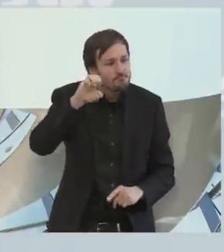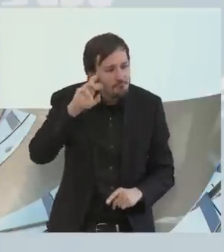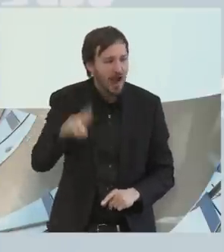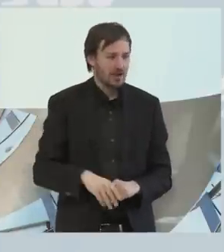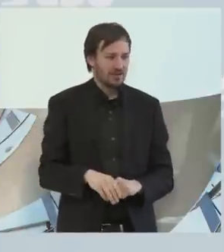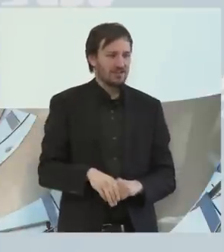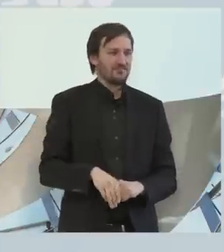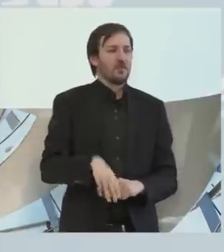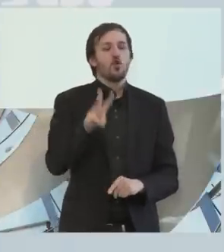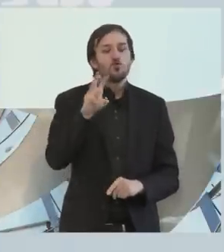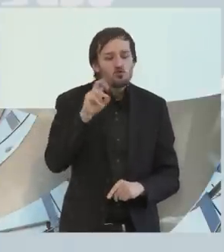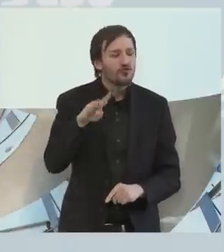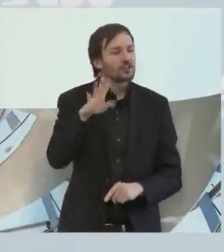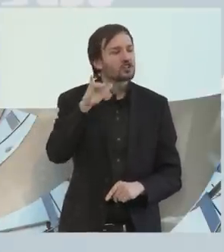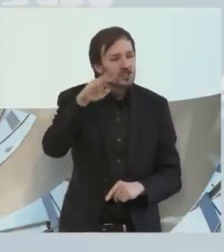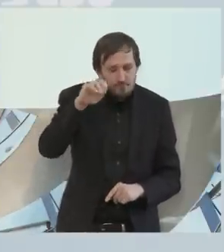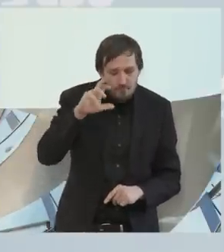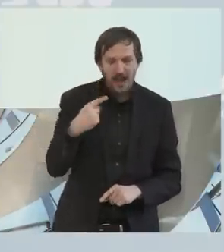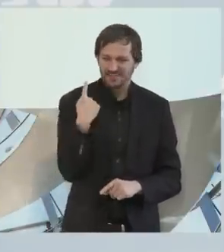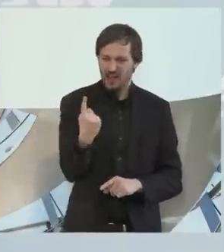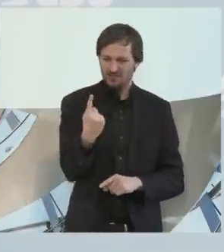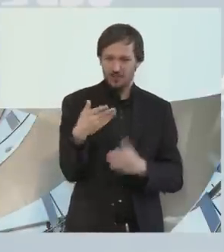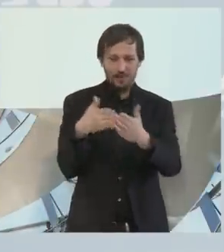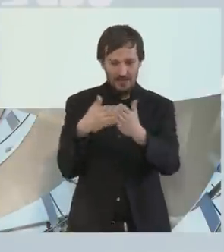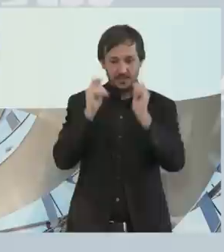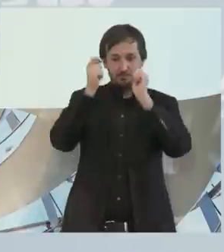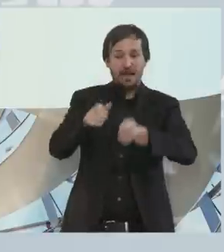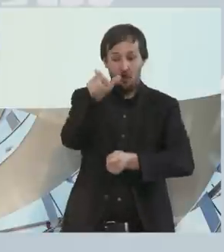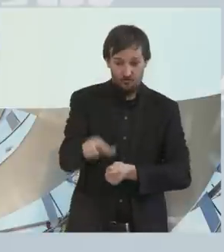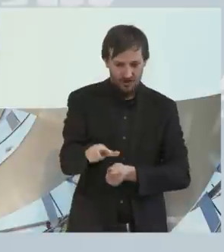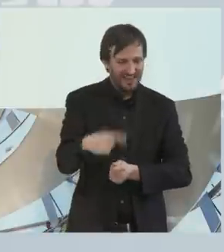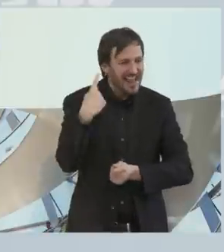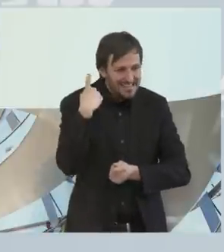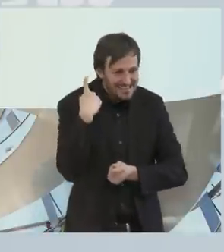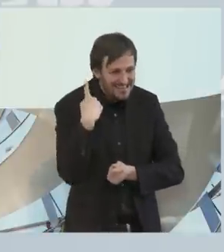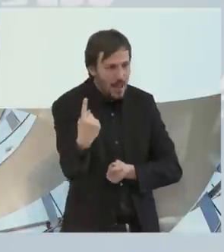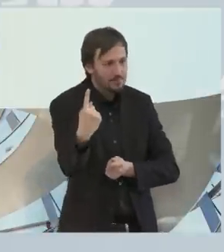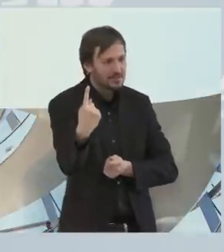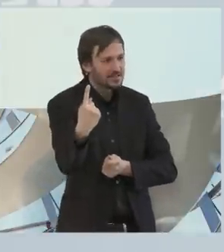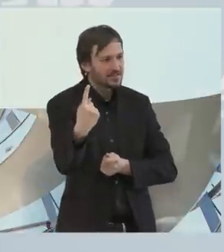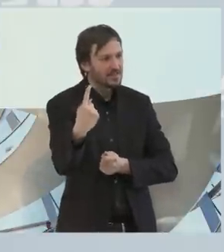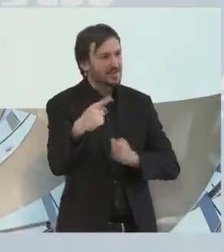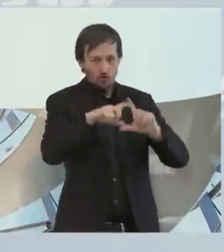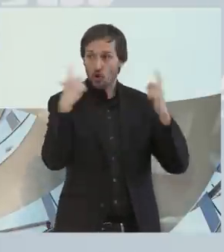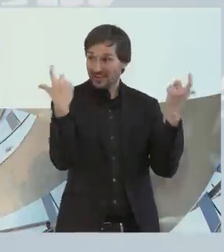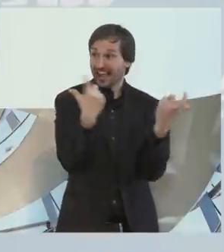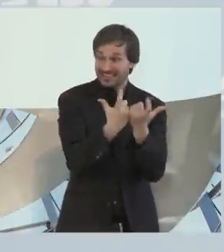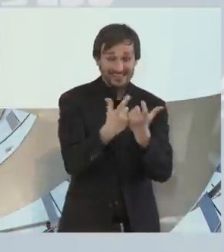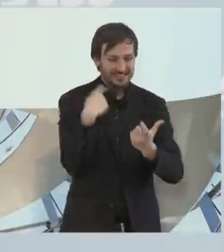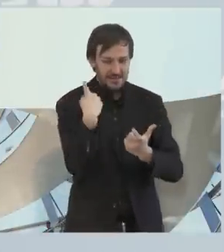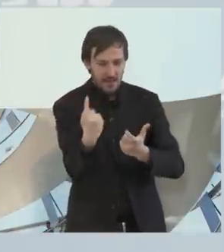gleich, zu Uwe Schummer, unserem Behindertenbeauftragten. Er hat diesen Kongress gut vorbereitet